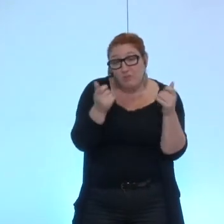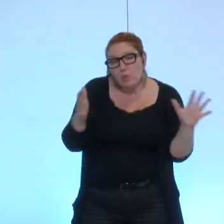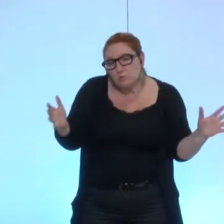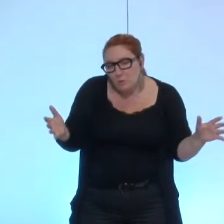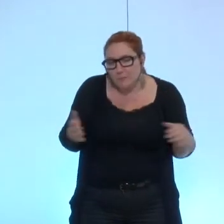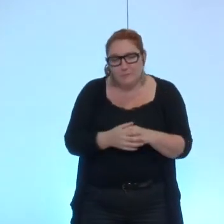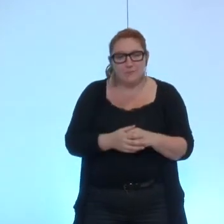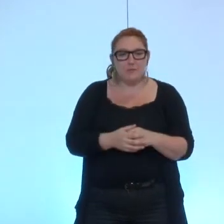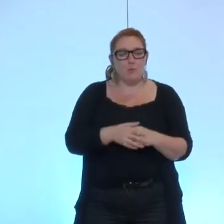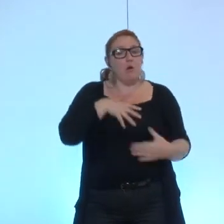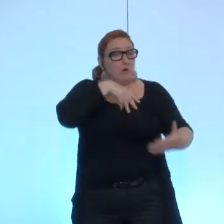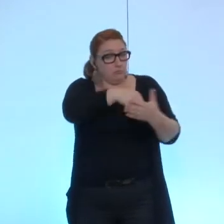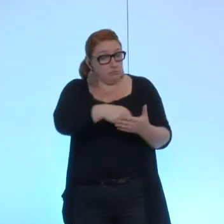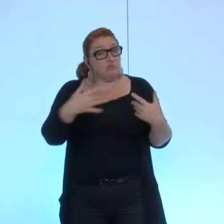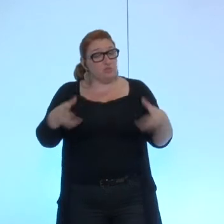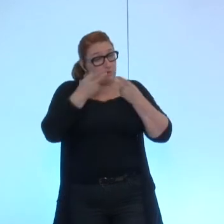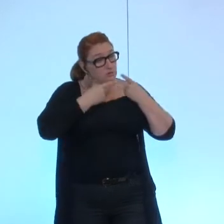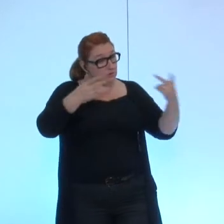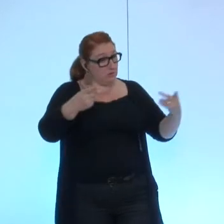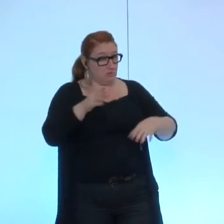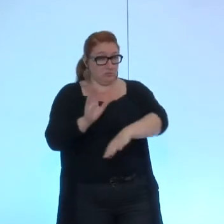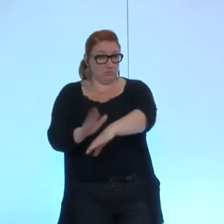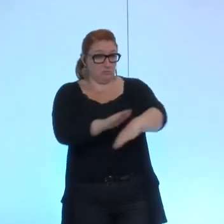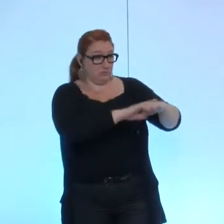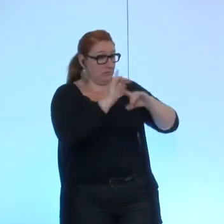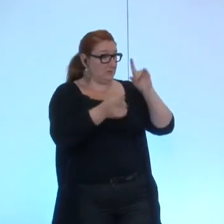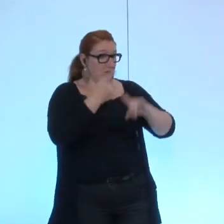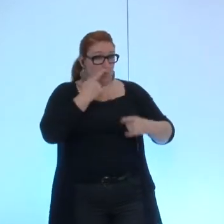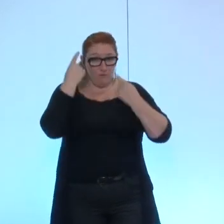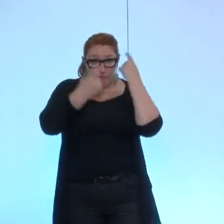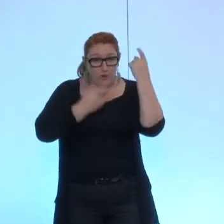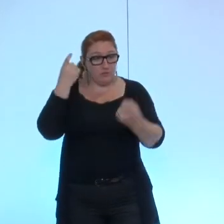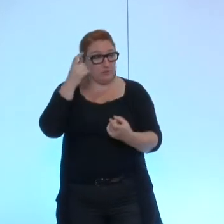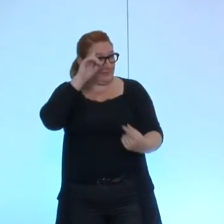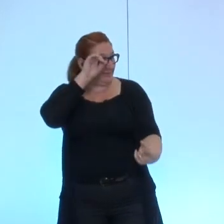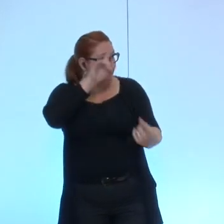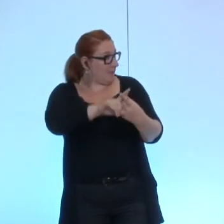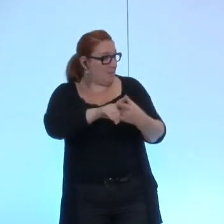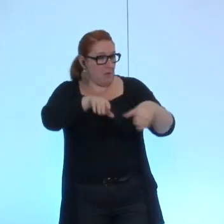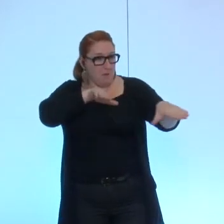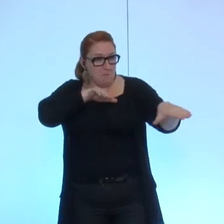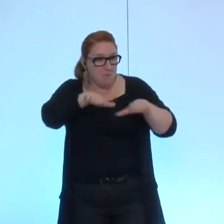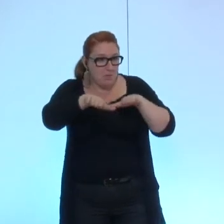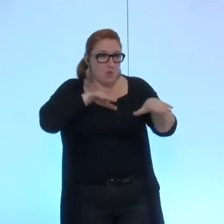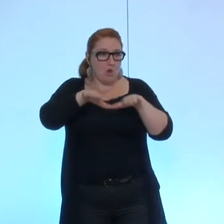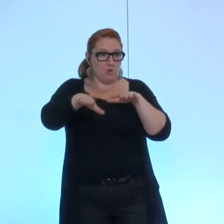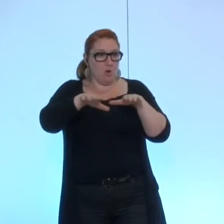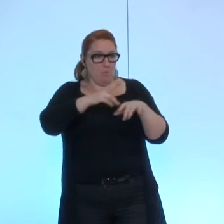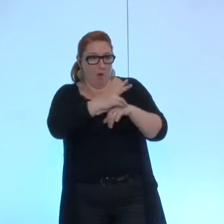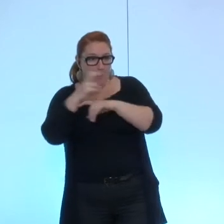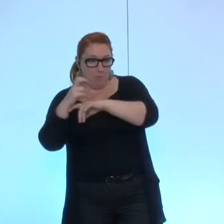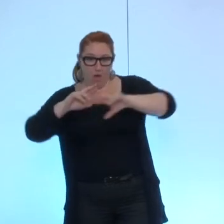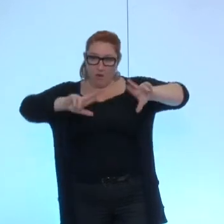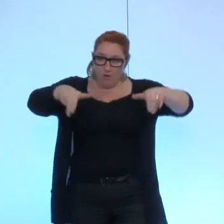'occasion de dire qu'il faudrait qu'on ait une réflexion sur la manière dont les emprunts sont contractés par différents